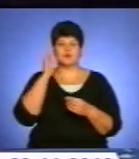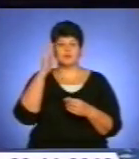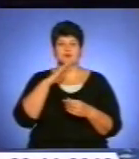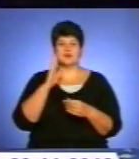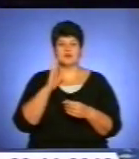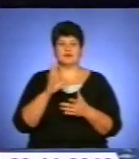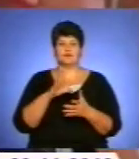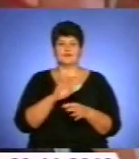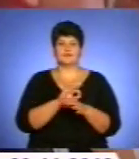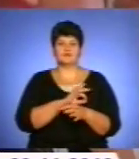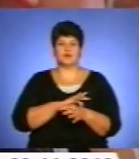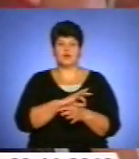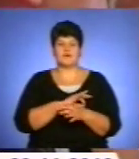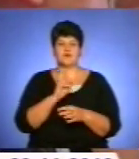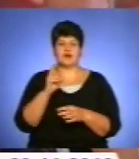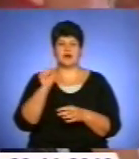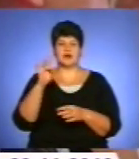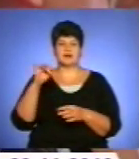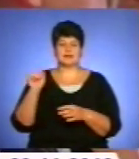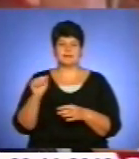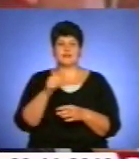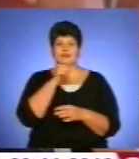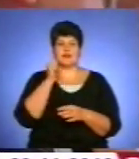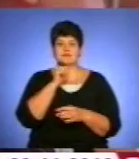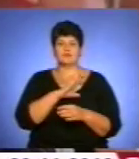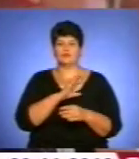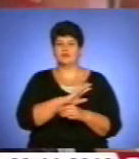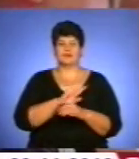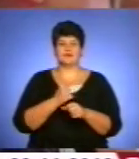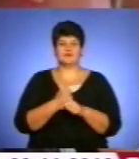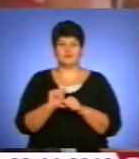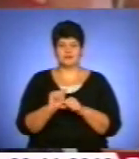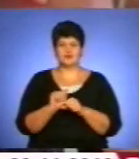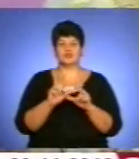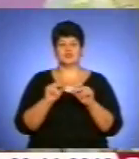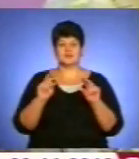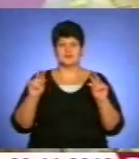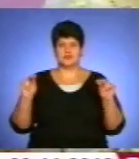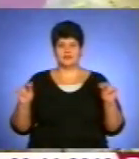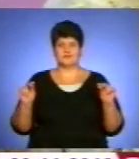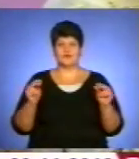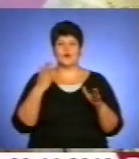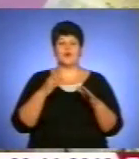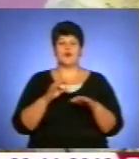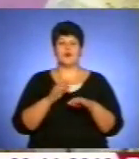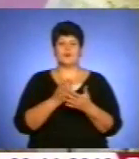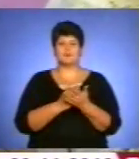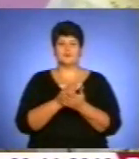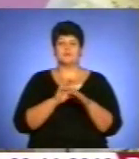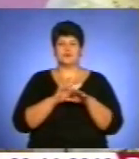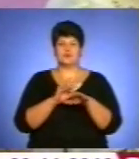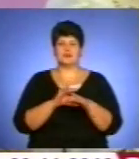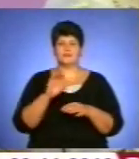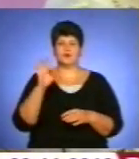«Карітас». Таїнство відбулося невимушено, безпосередньо і щасливо. Обряд здійснював отець Андрій